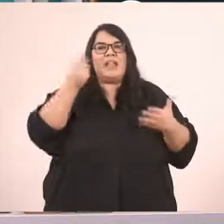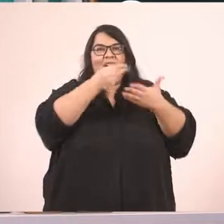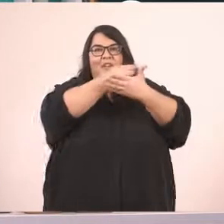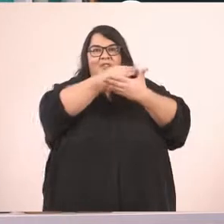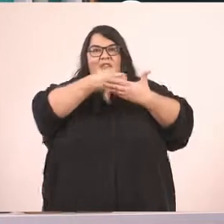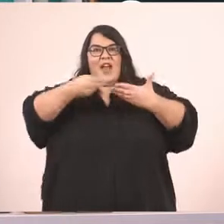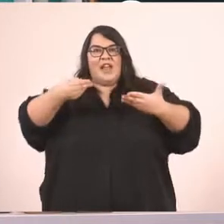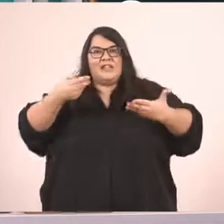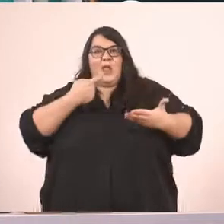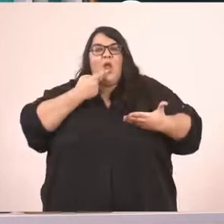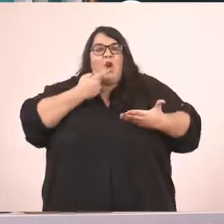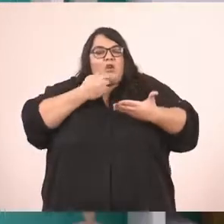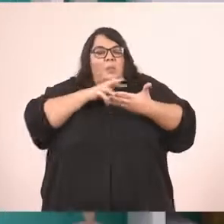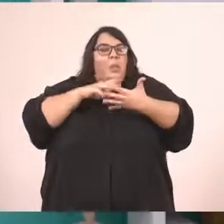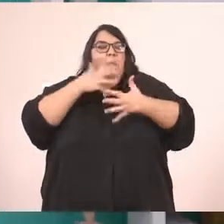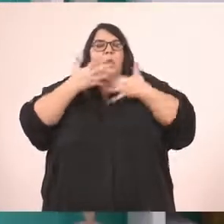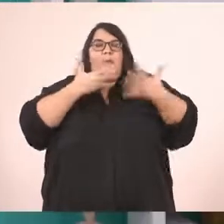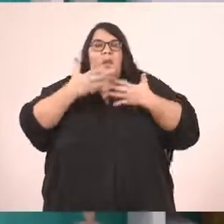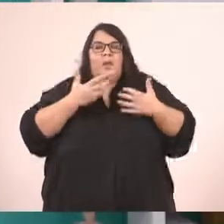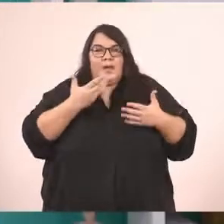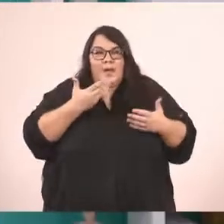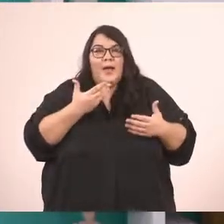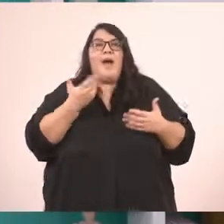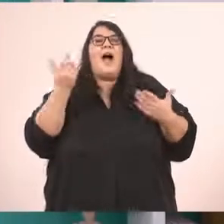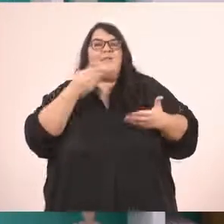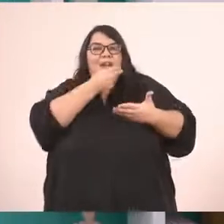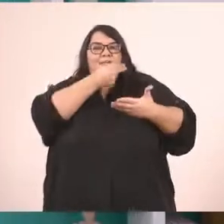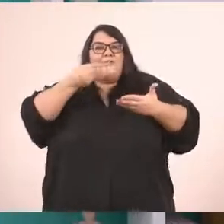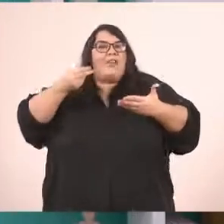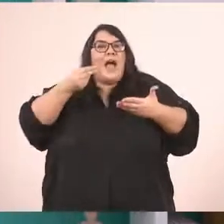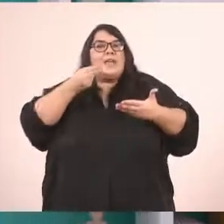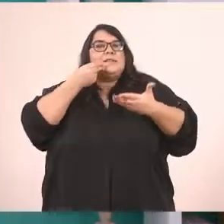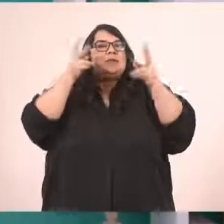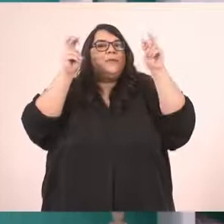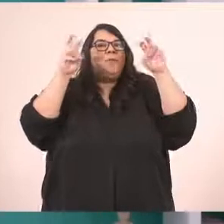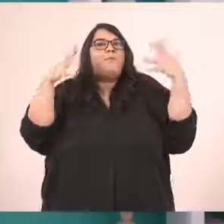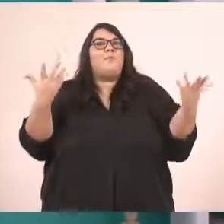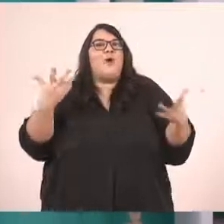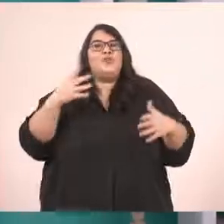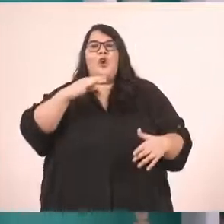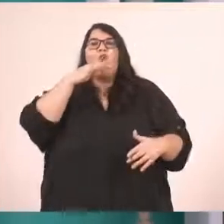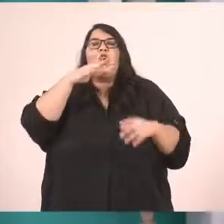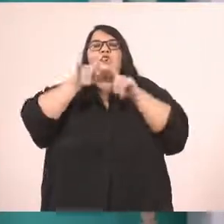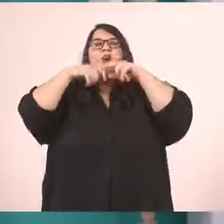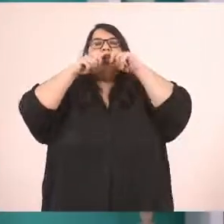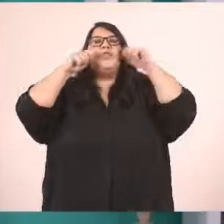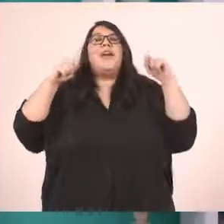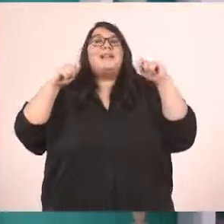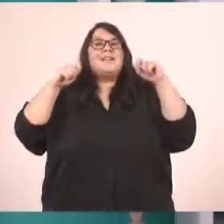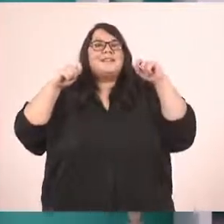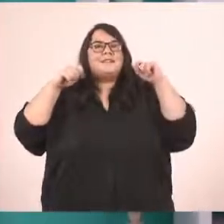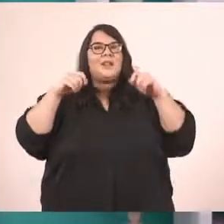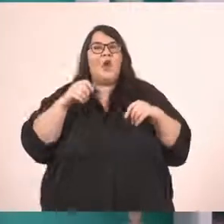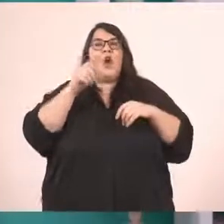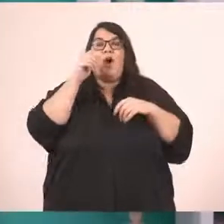οποίες μπερδεύουν λίγο τη γλώσσα μας. Αυτές τις φράσεις τις ονομάζουμε γλωσσοδέτες. Η λέξη